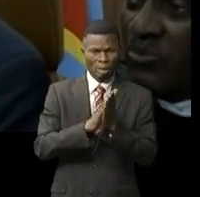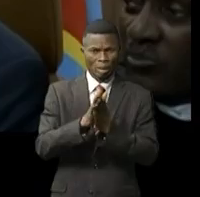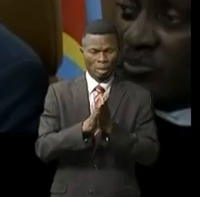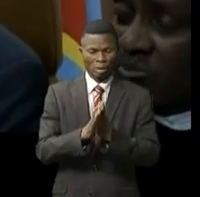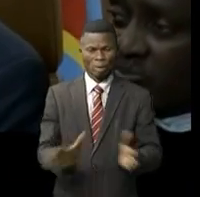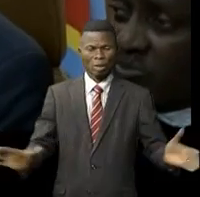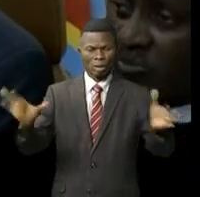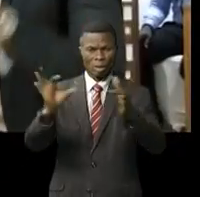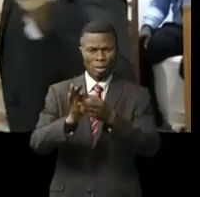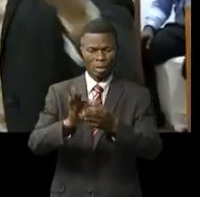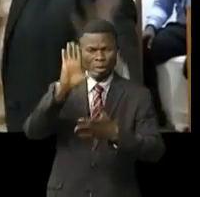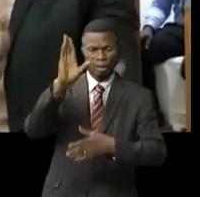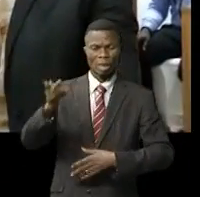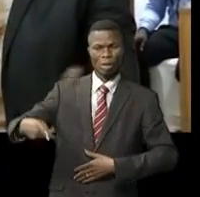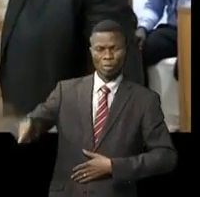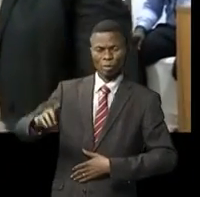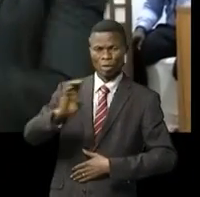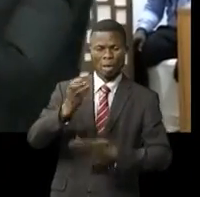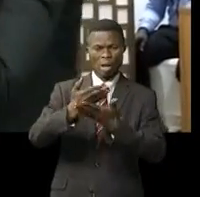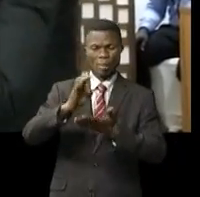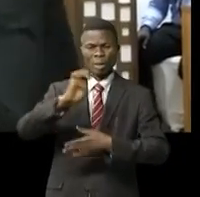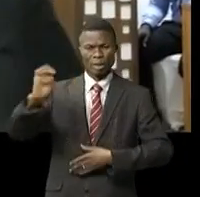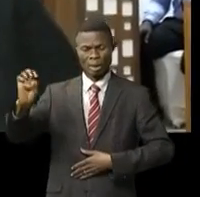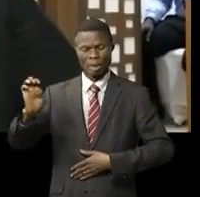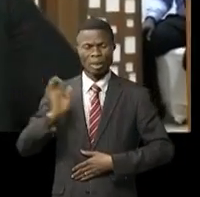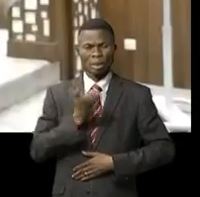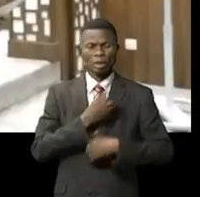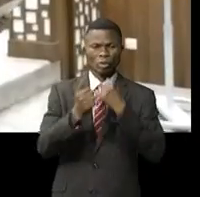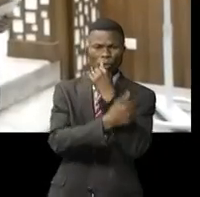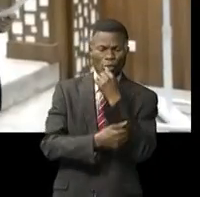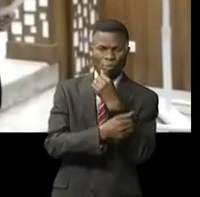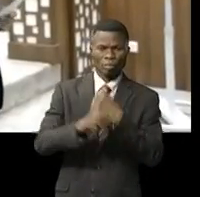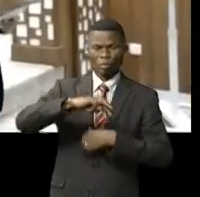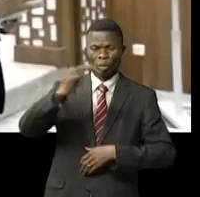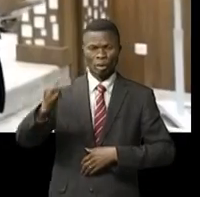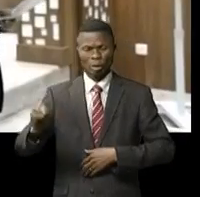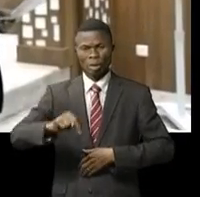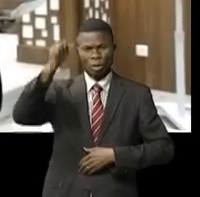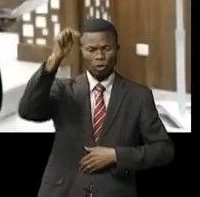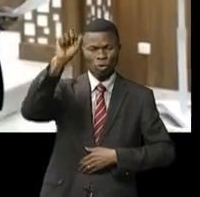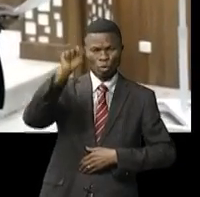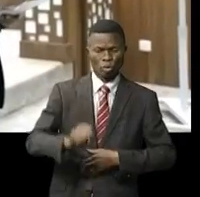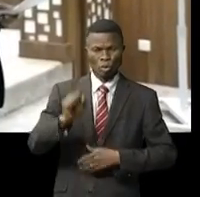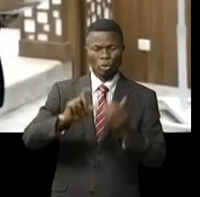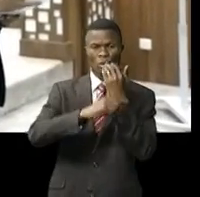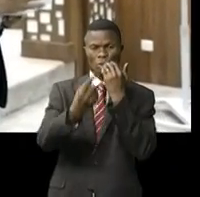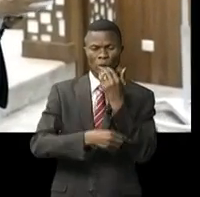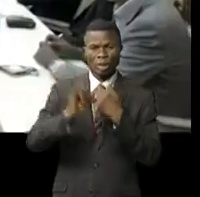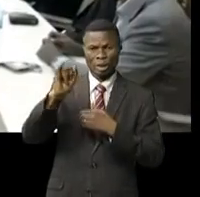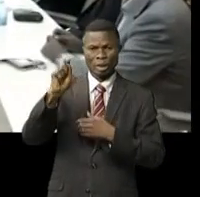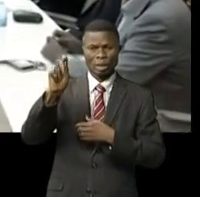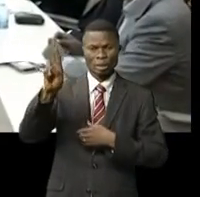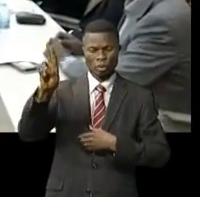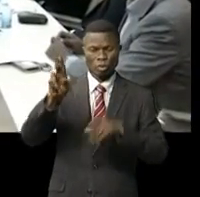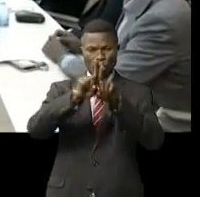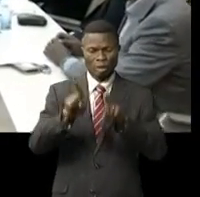l'interconnexion des cinq provinces de l'est de la rdc notamment le maniema le nord le sud kivu l'itouri et l